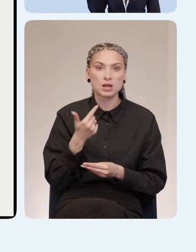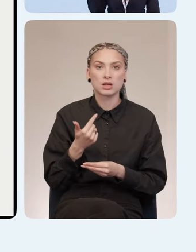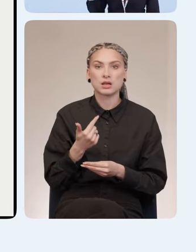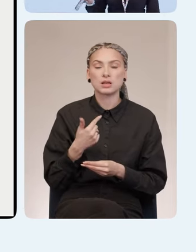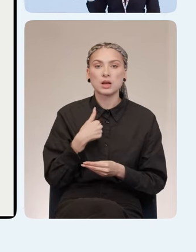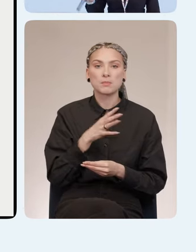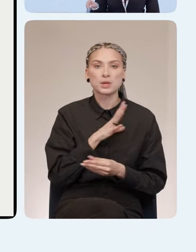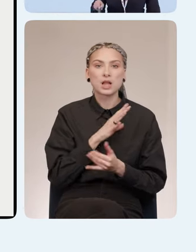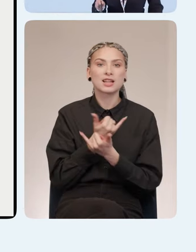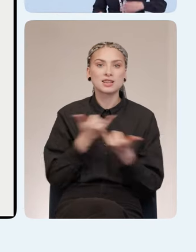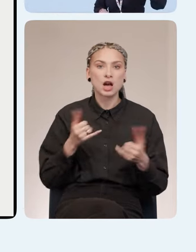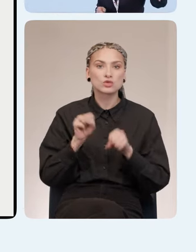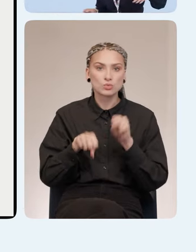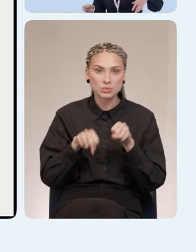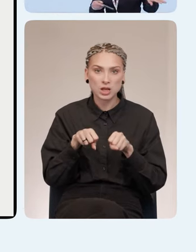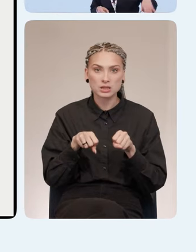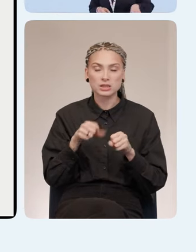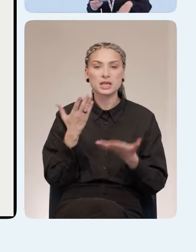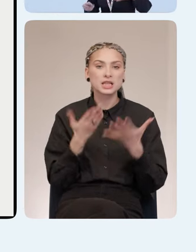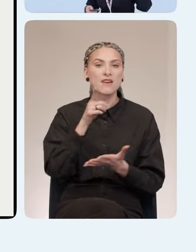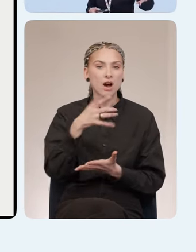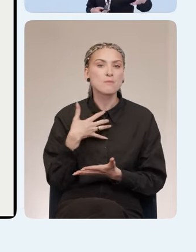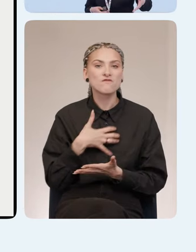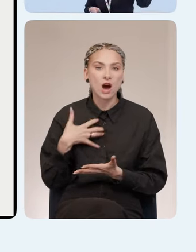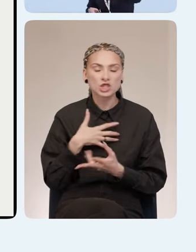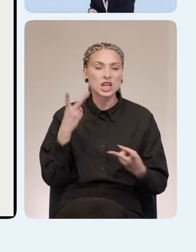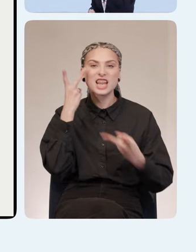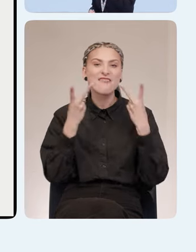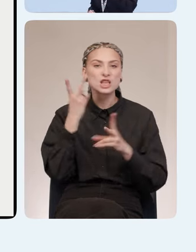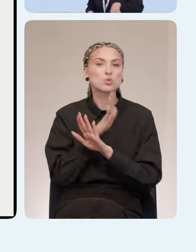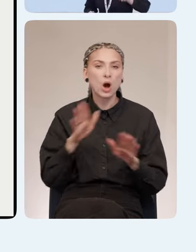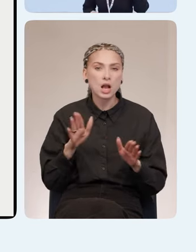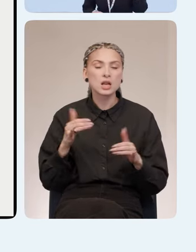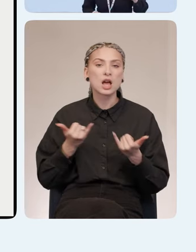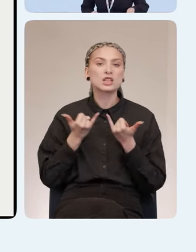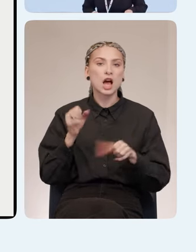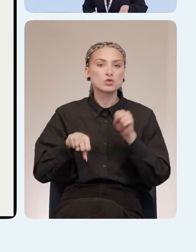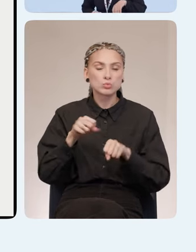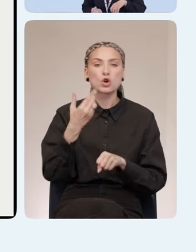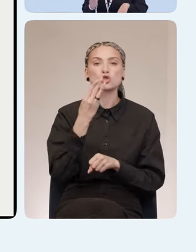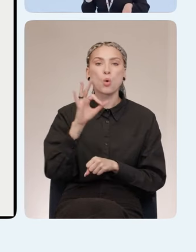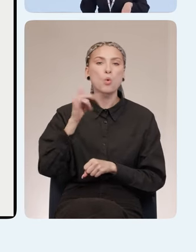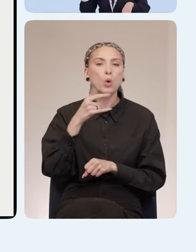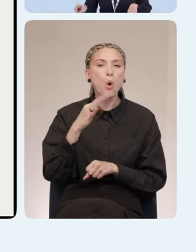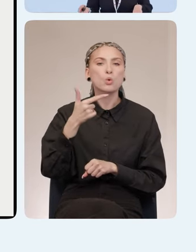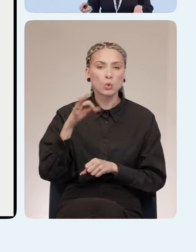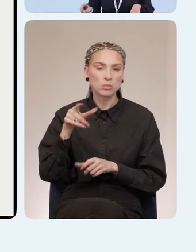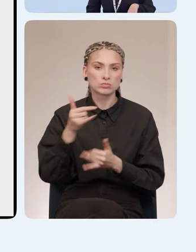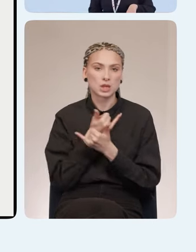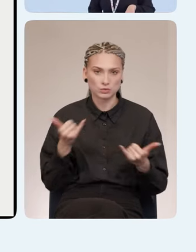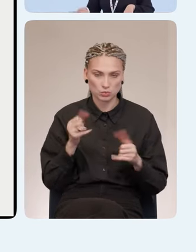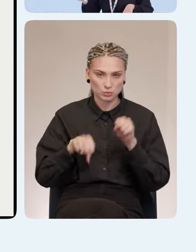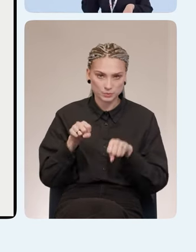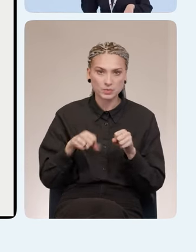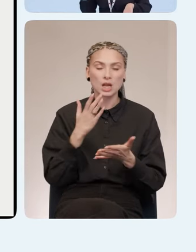доступные сценарии. Поэтому если вдруг вам важна невизуальная доступность, шоу GoGo, кайф. Обеспечили